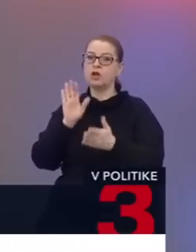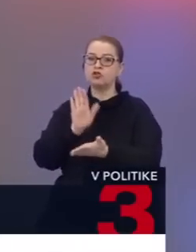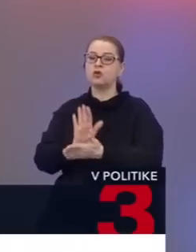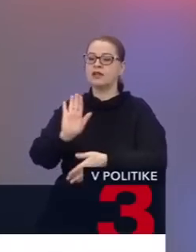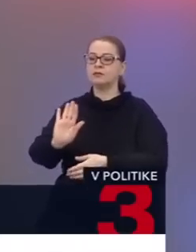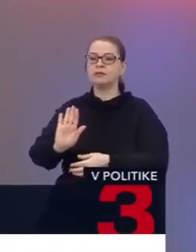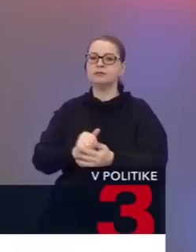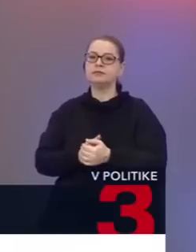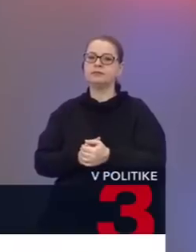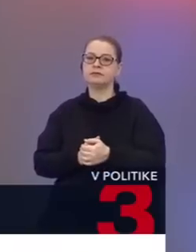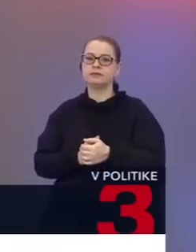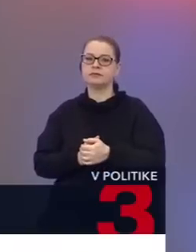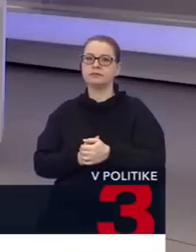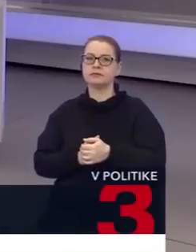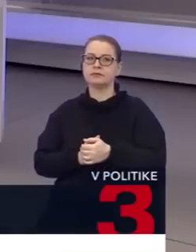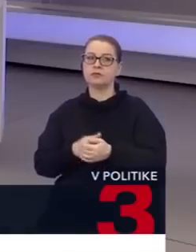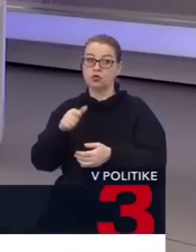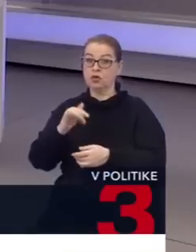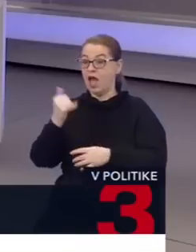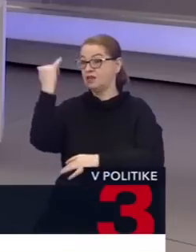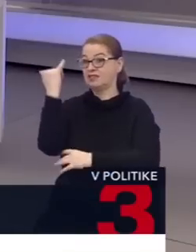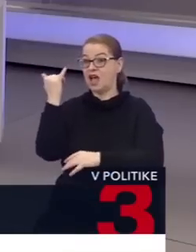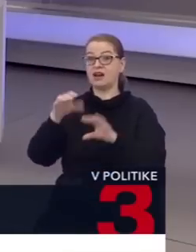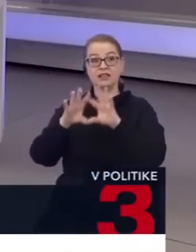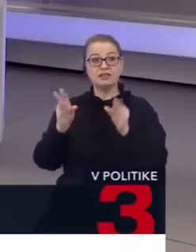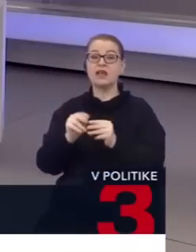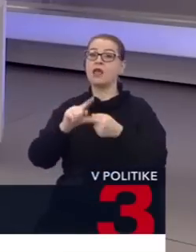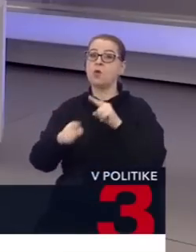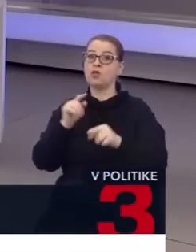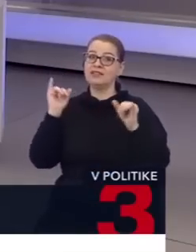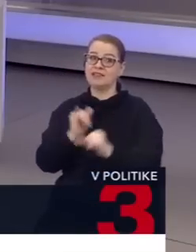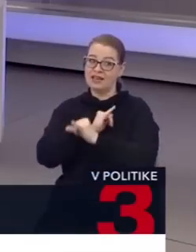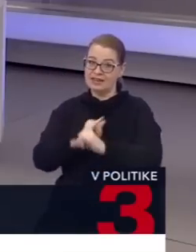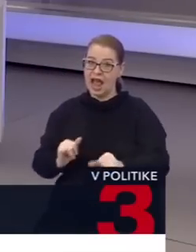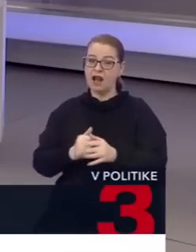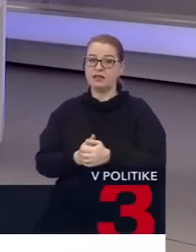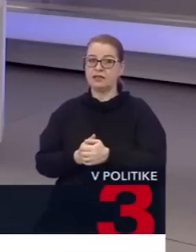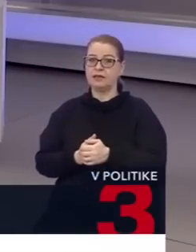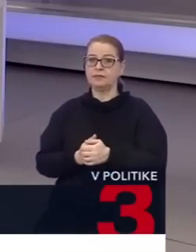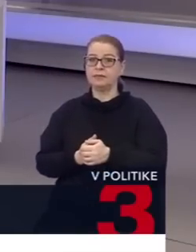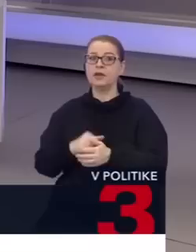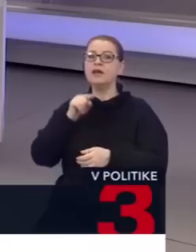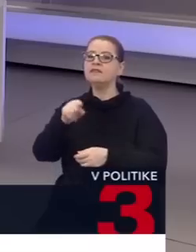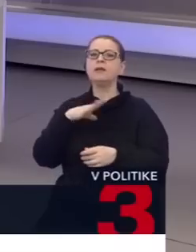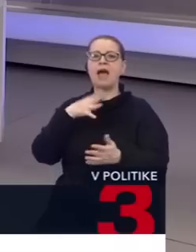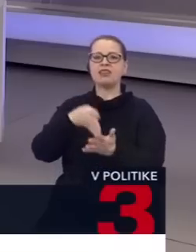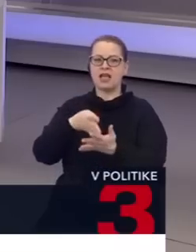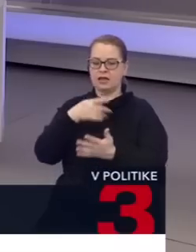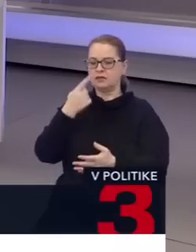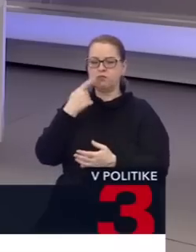blížiť k ukoncu. Je to vôbec aj základ celej politickej reality. A povedali ste, že nerad odchádzate od